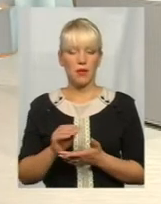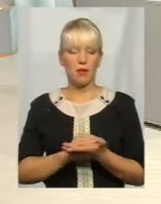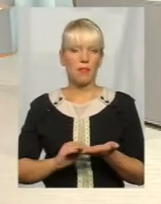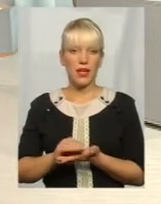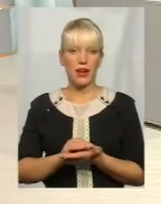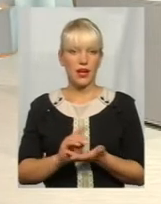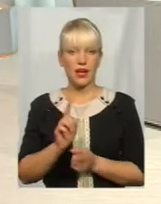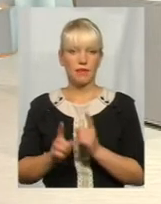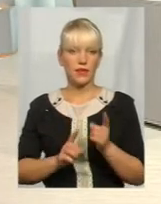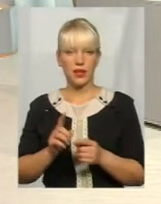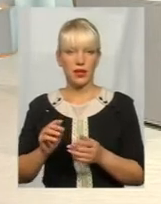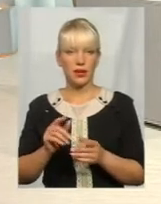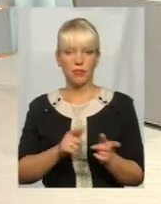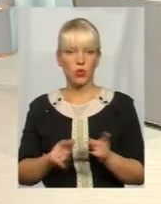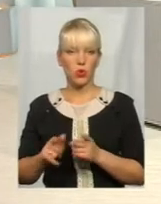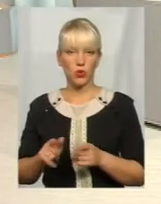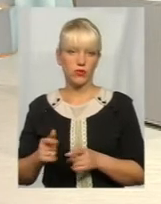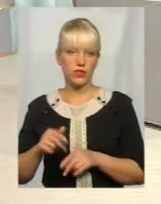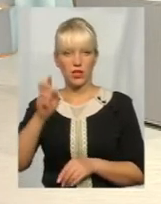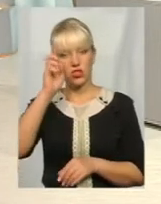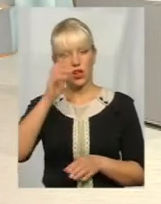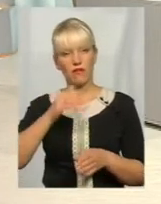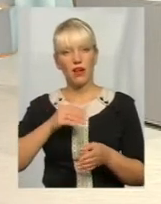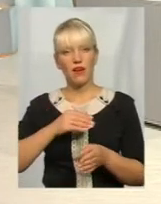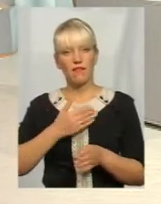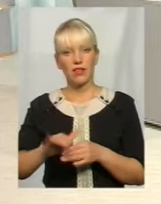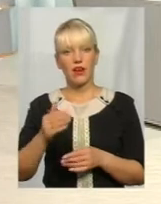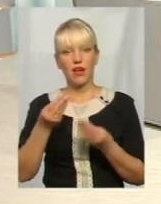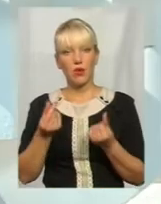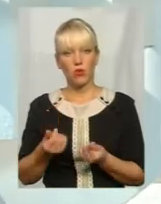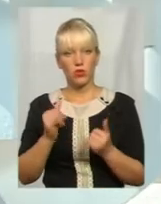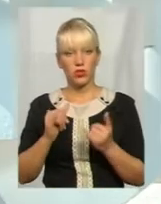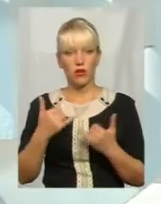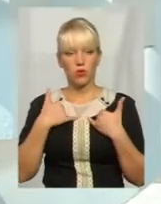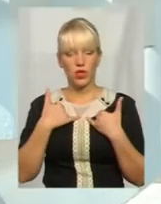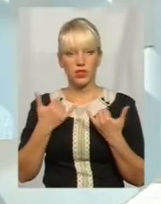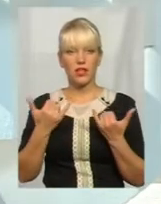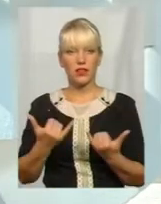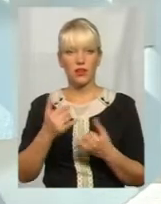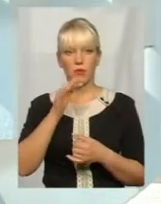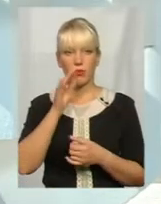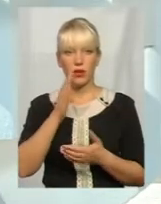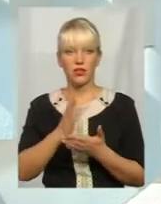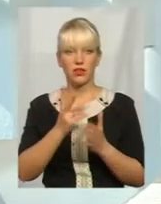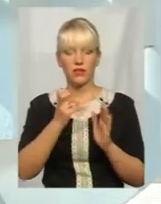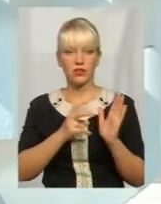Держава відділяє кошти, і в нас на даний момент 270